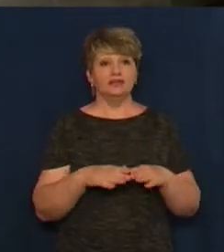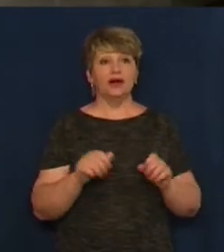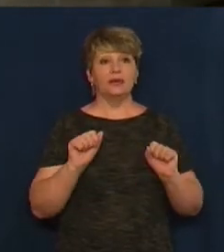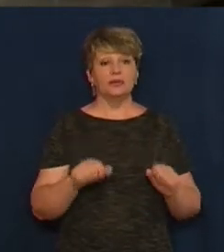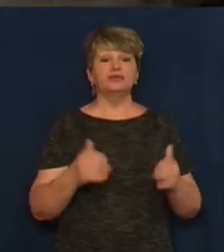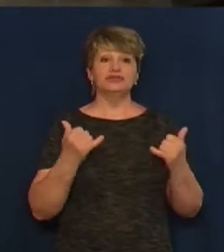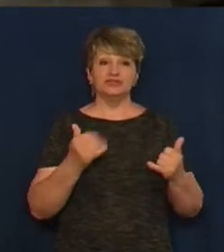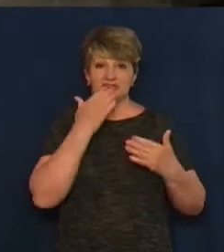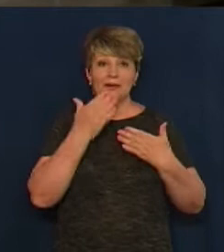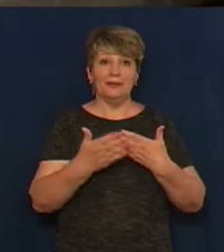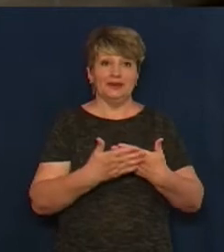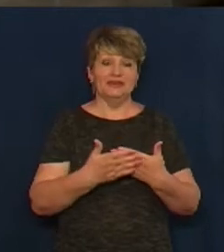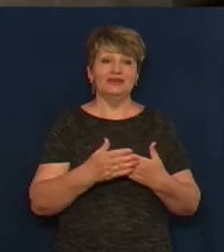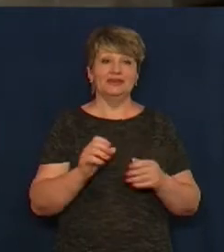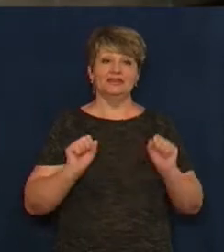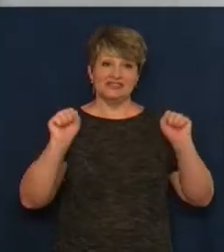сільв'ярського салону.